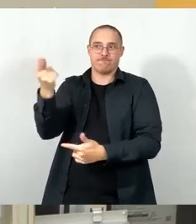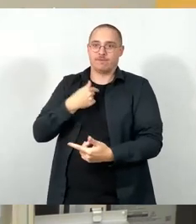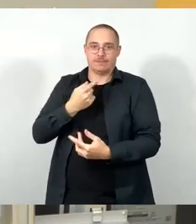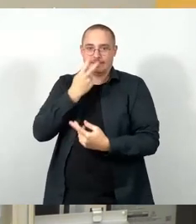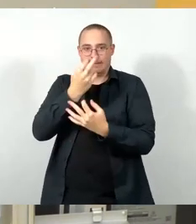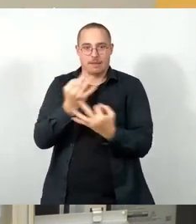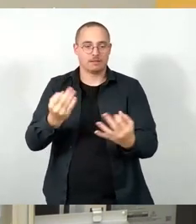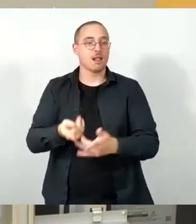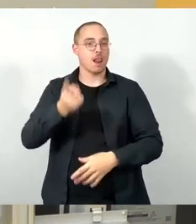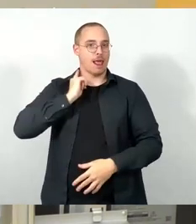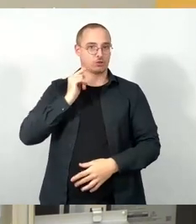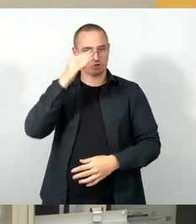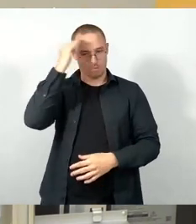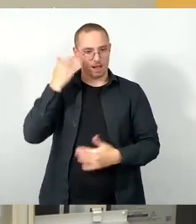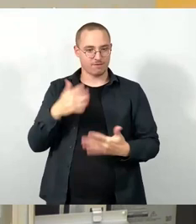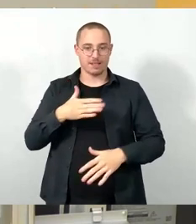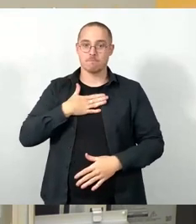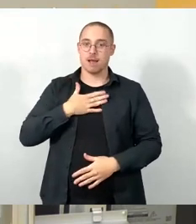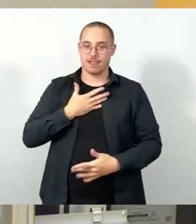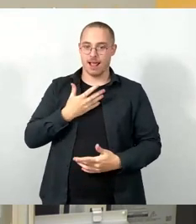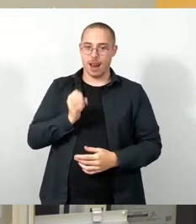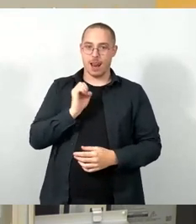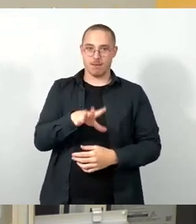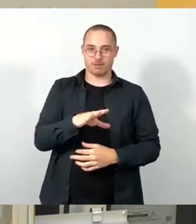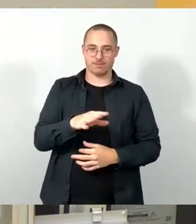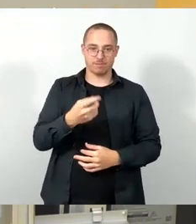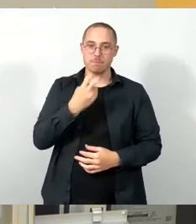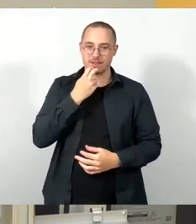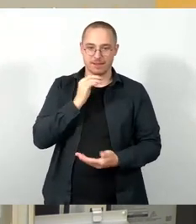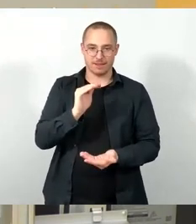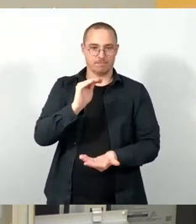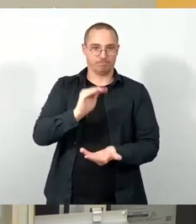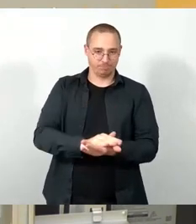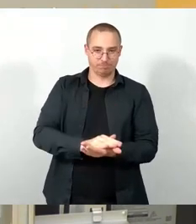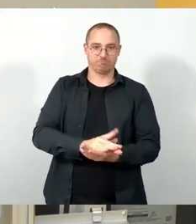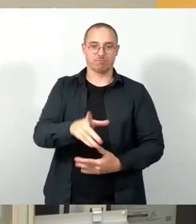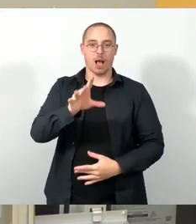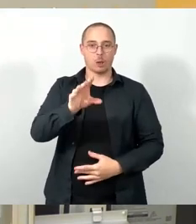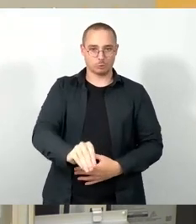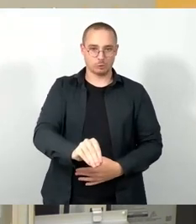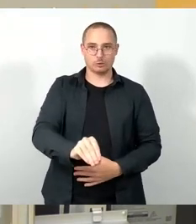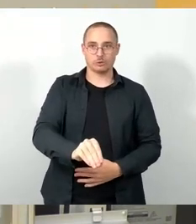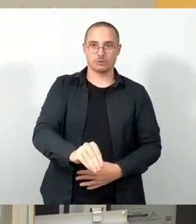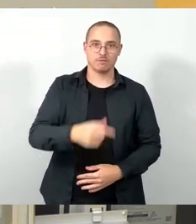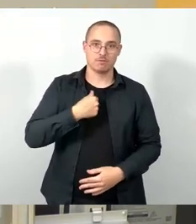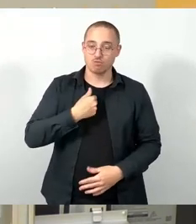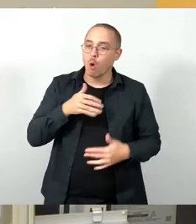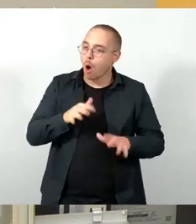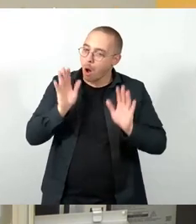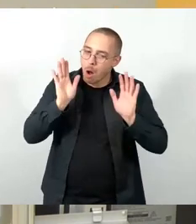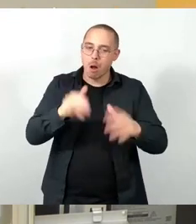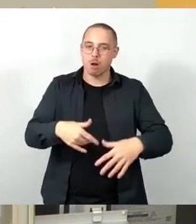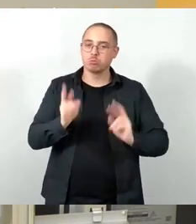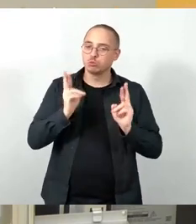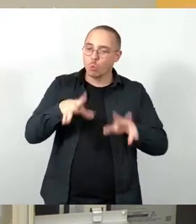meine Batterielampe an der Stelle ausgegangen. Und ich muss sagen, ich bin ja relativ risikoaffin. So, aber